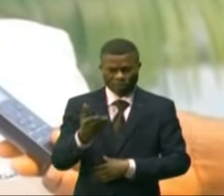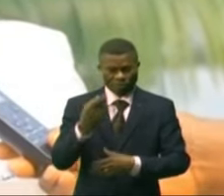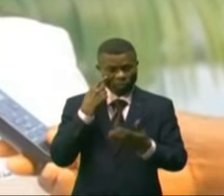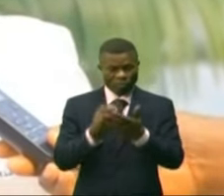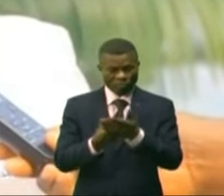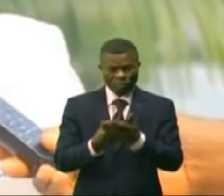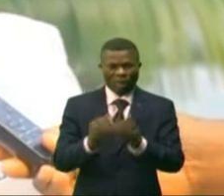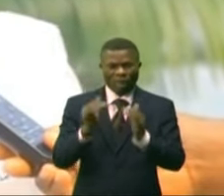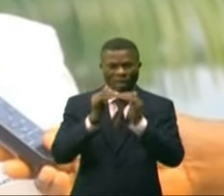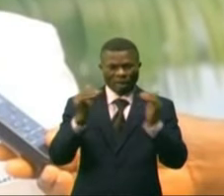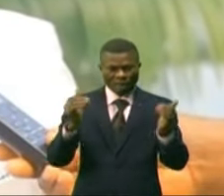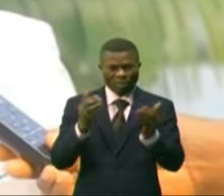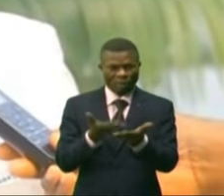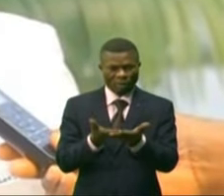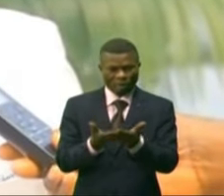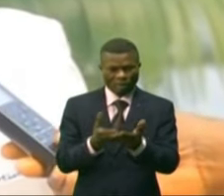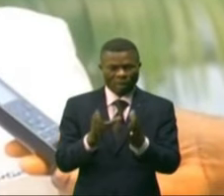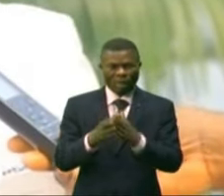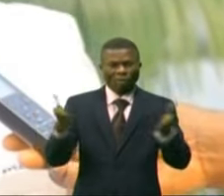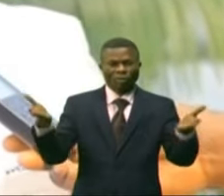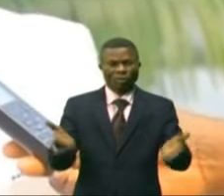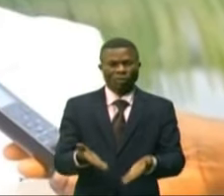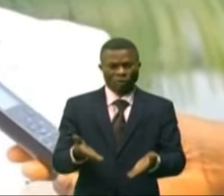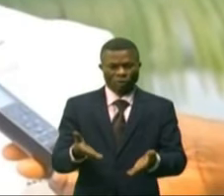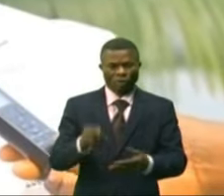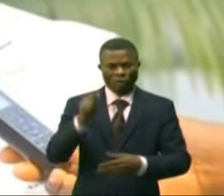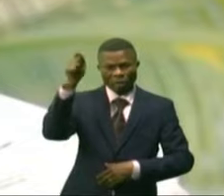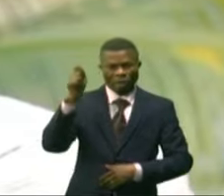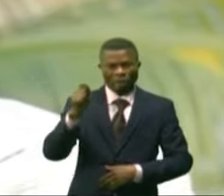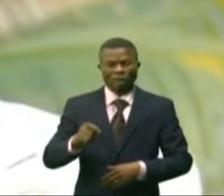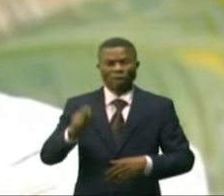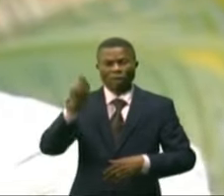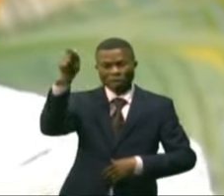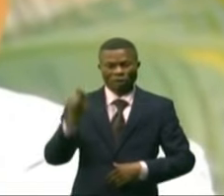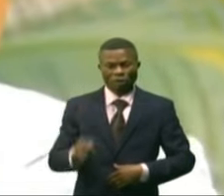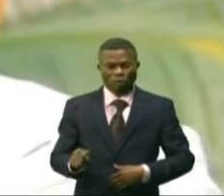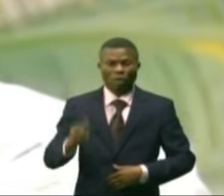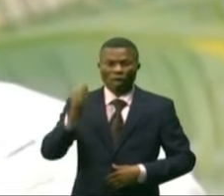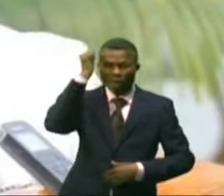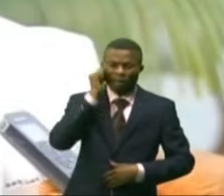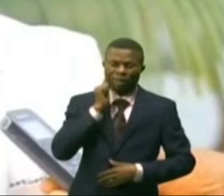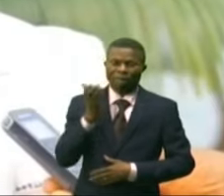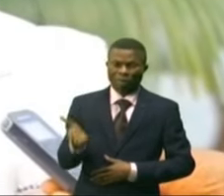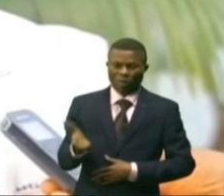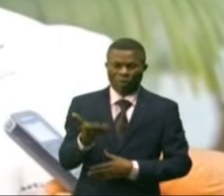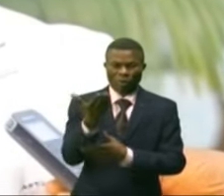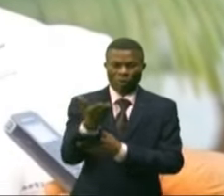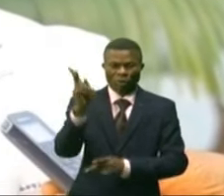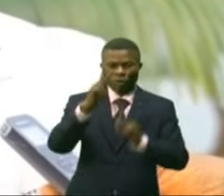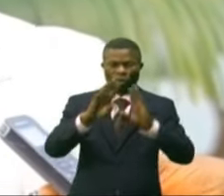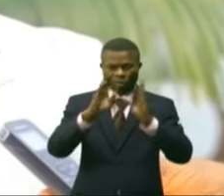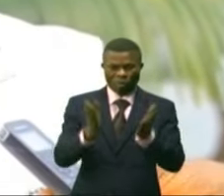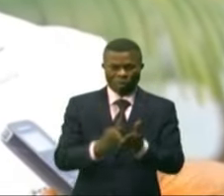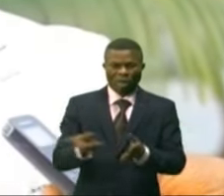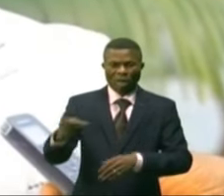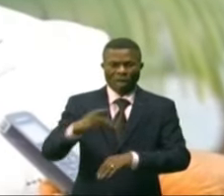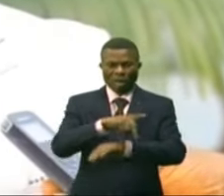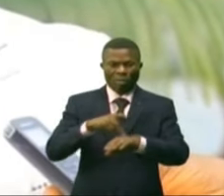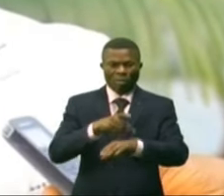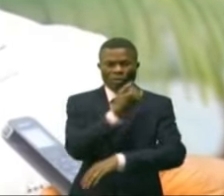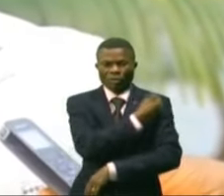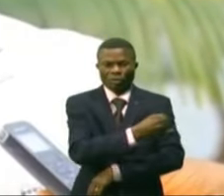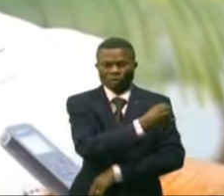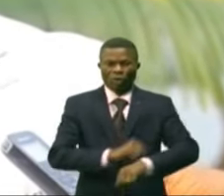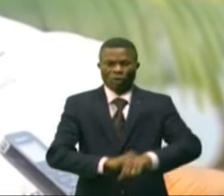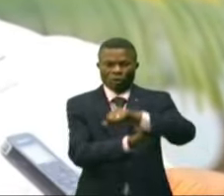une accalmie avec la présence de la force navale. Ce que nous devons demander à la population de la province de Lutouris, c'est de